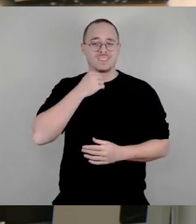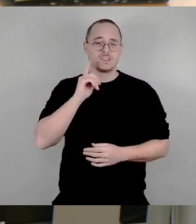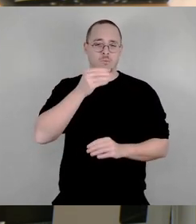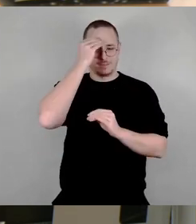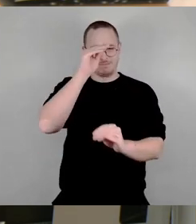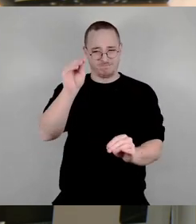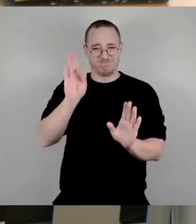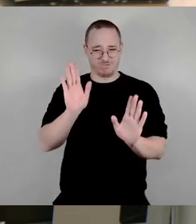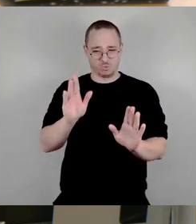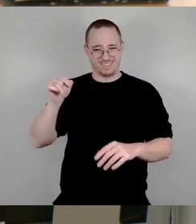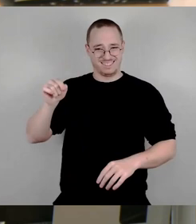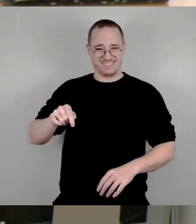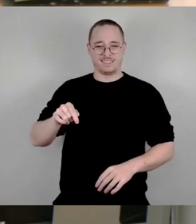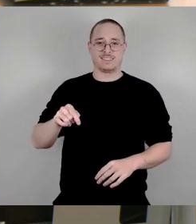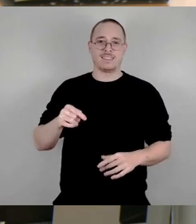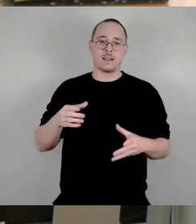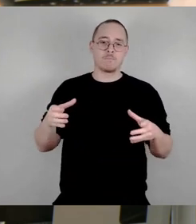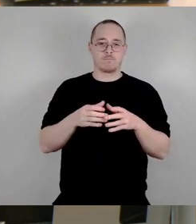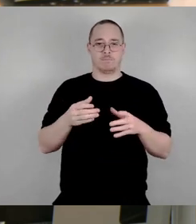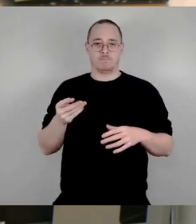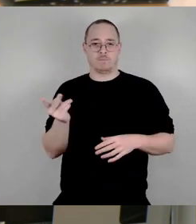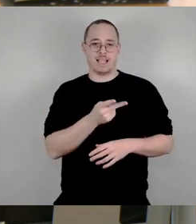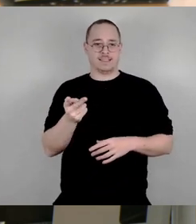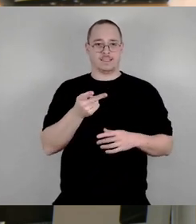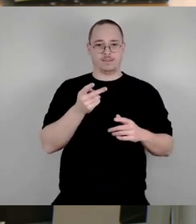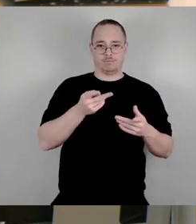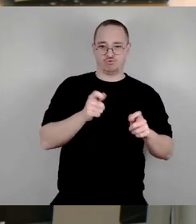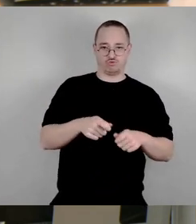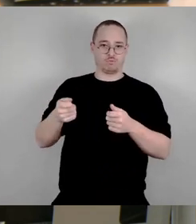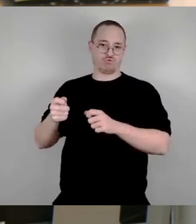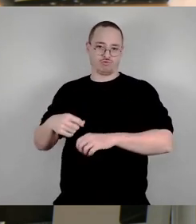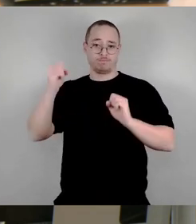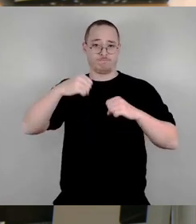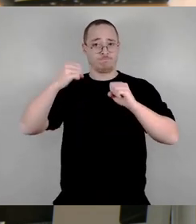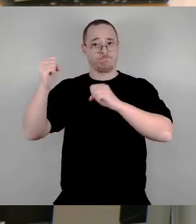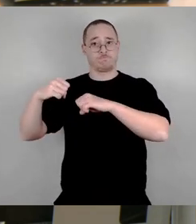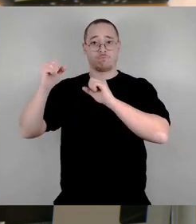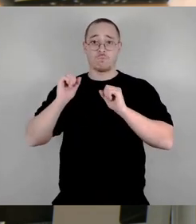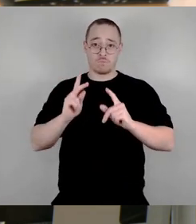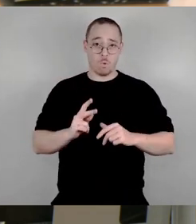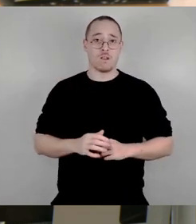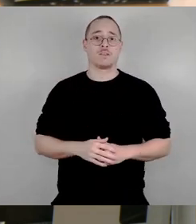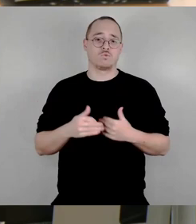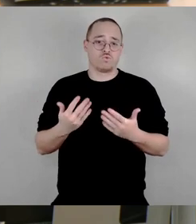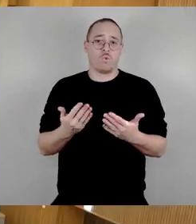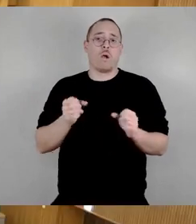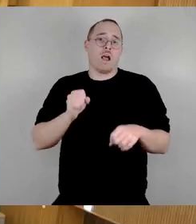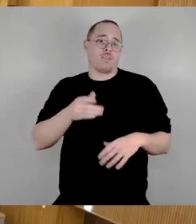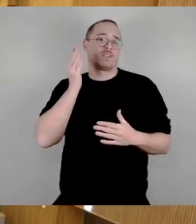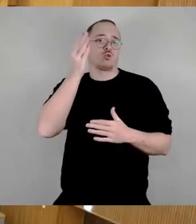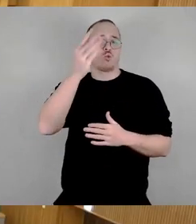heute die beiden Beschlüsse fassen, um dann entsprechend dort eine Perspektive zu entwickeln. Vielen Dank.